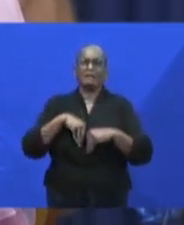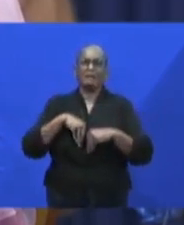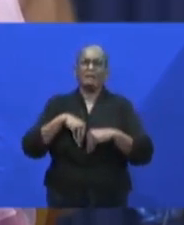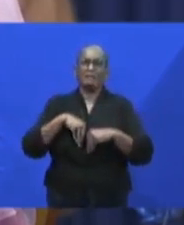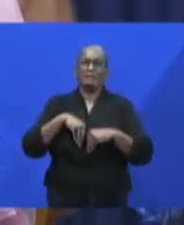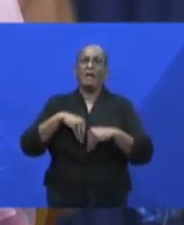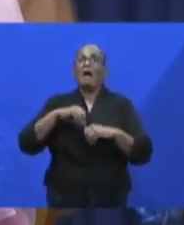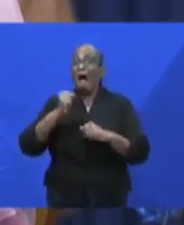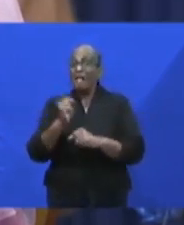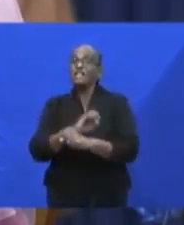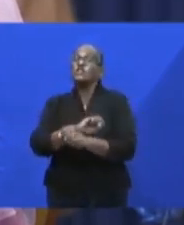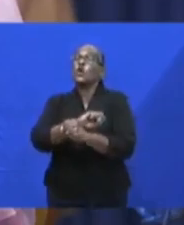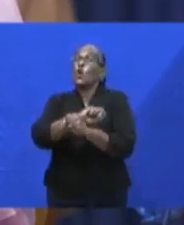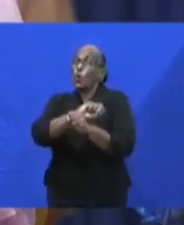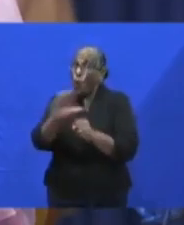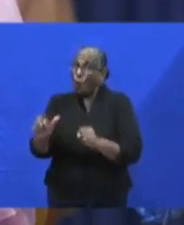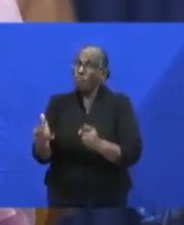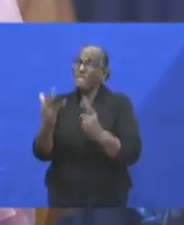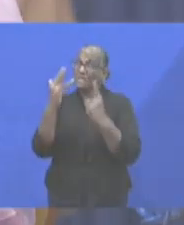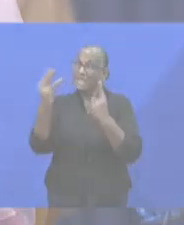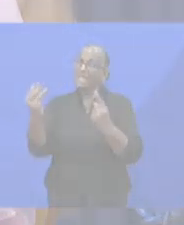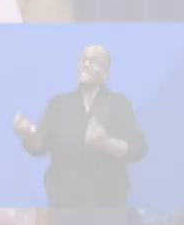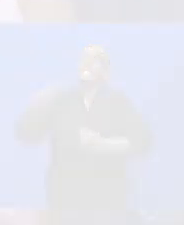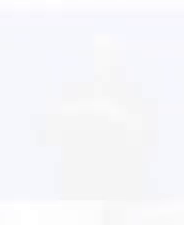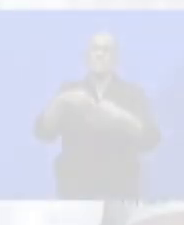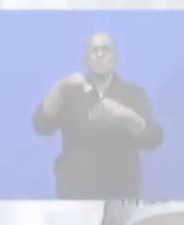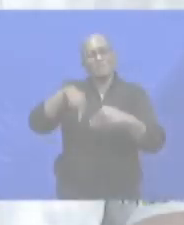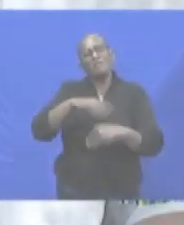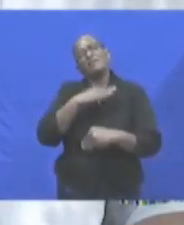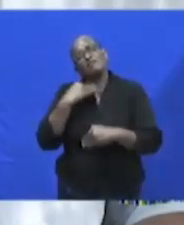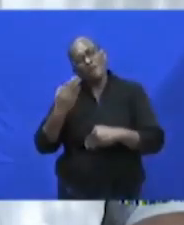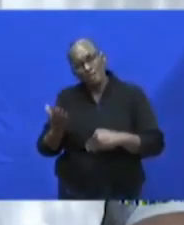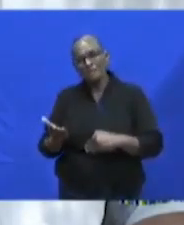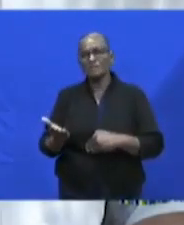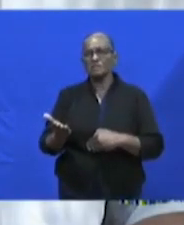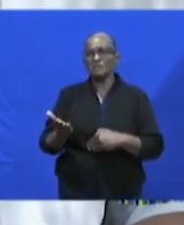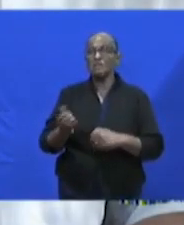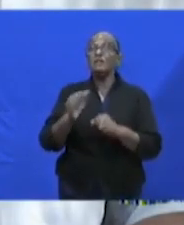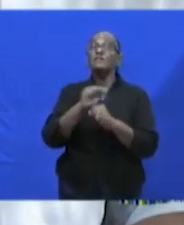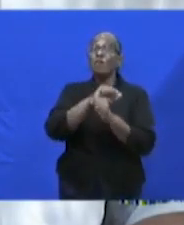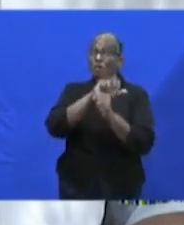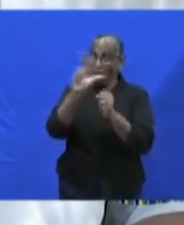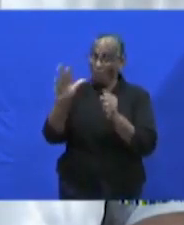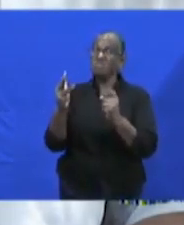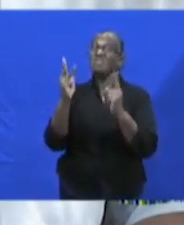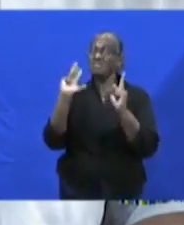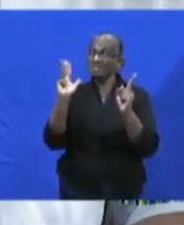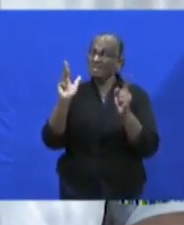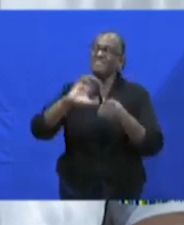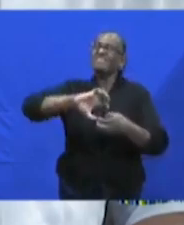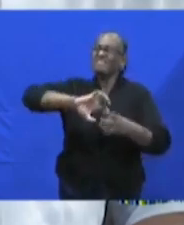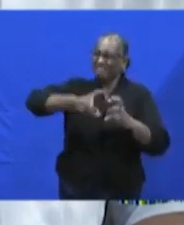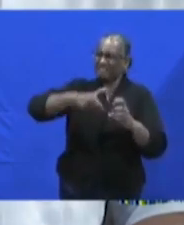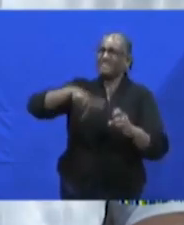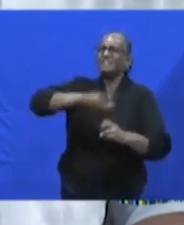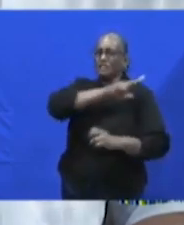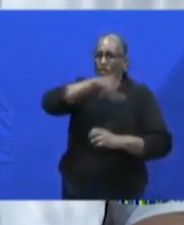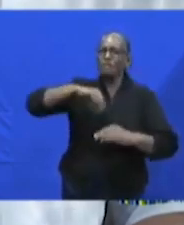COVID 19 krijgen. De COVID 19 crisis in ons land